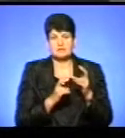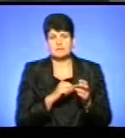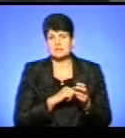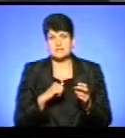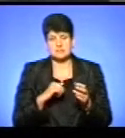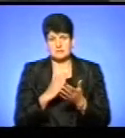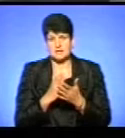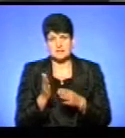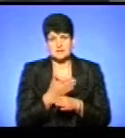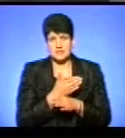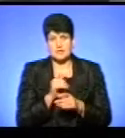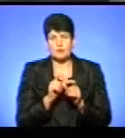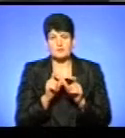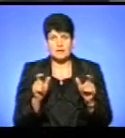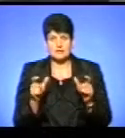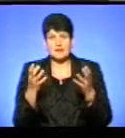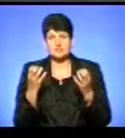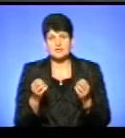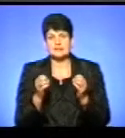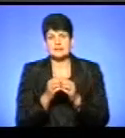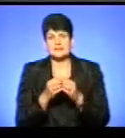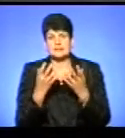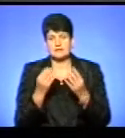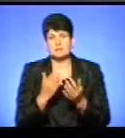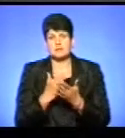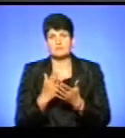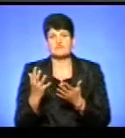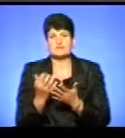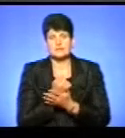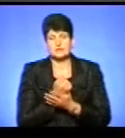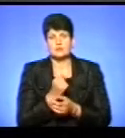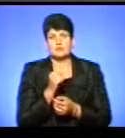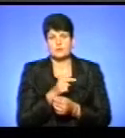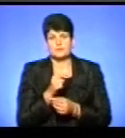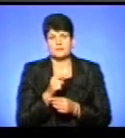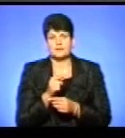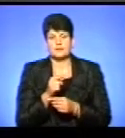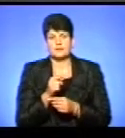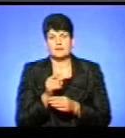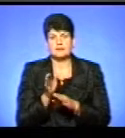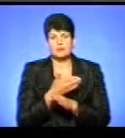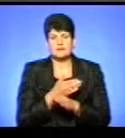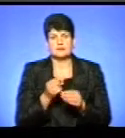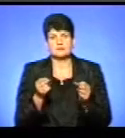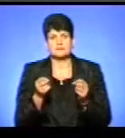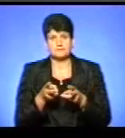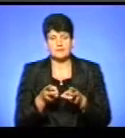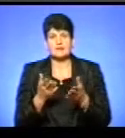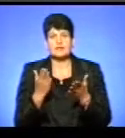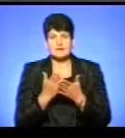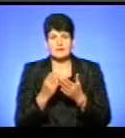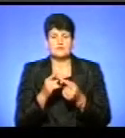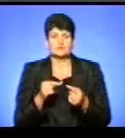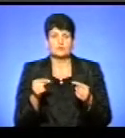демонтувати об'єкт, а ще 10 днів ми маємо встигнути його демонтувати примусово. Відповідно, є